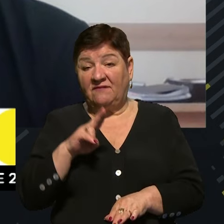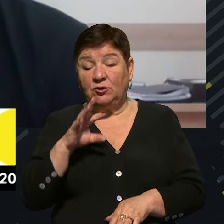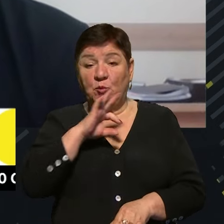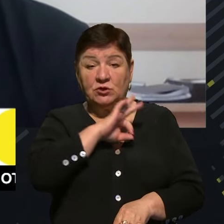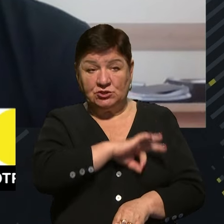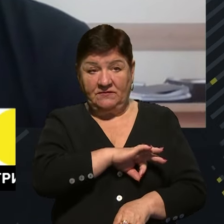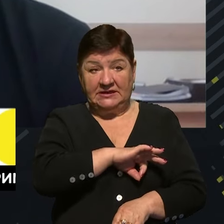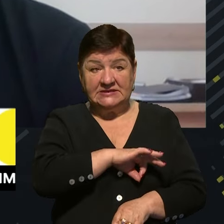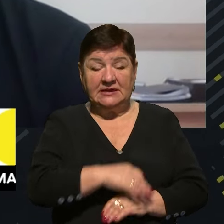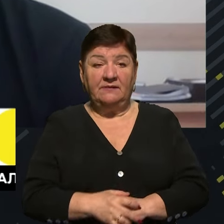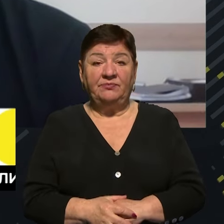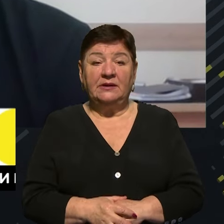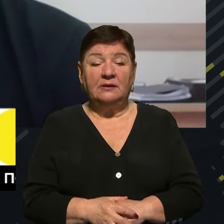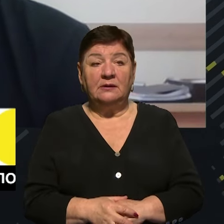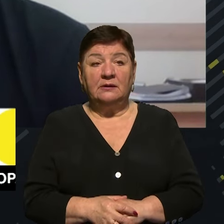До речі, пане Володимире,